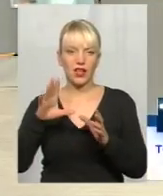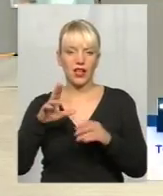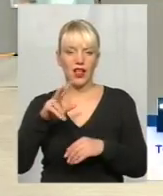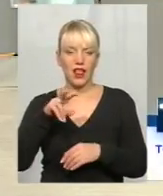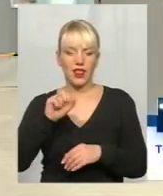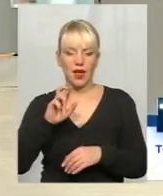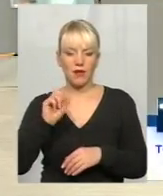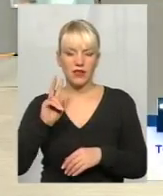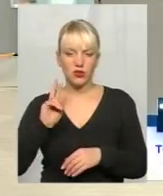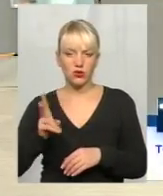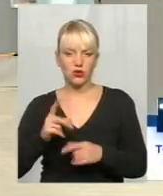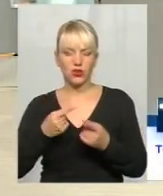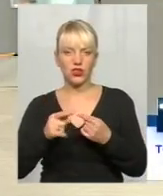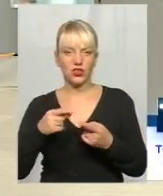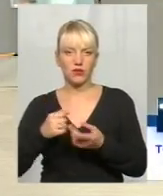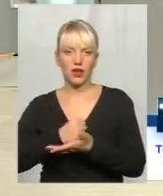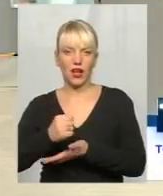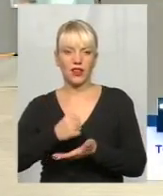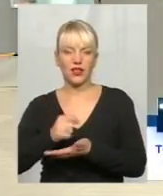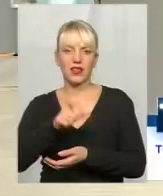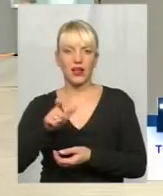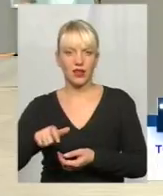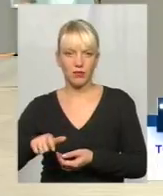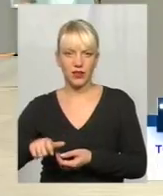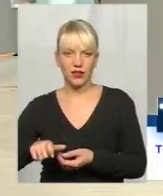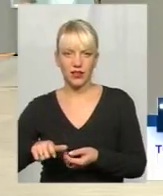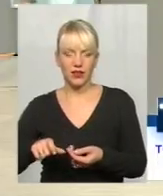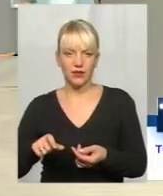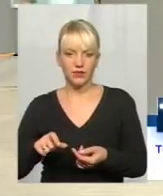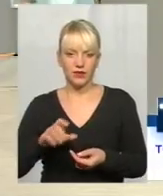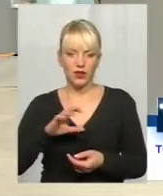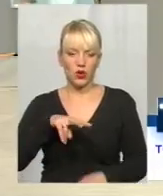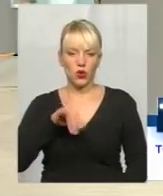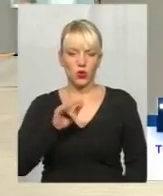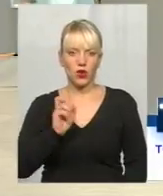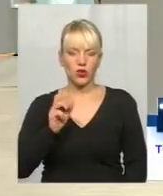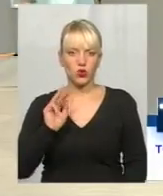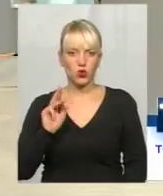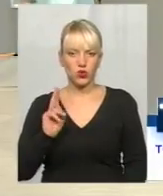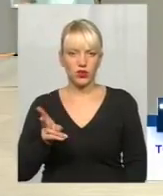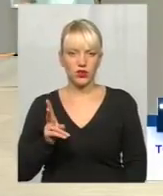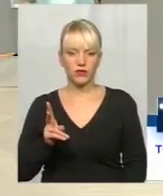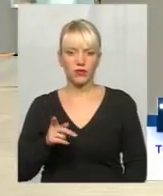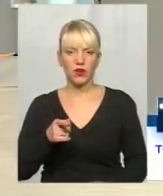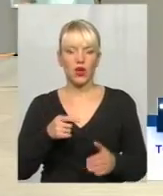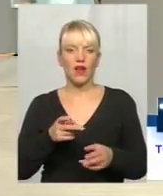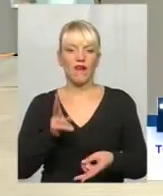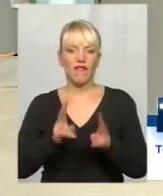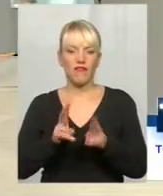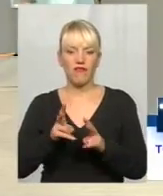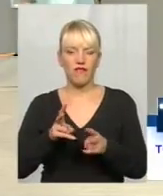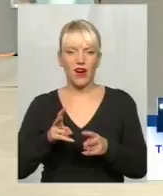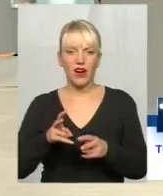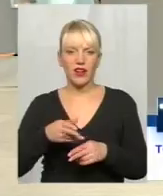Осяцим і разом з іншими кандидатами Олегом Лукашуком, кормять людей тією